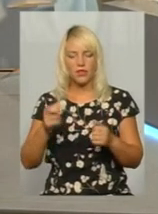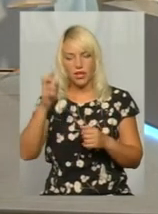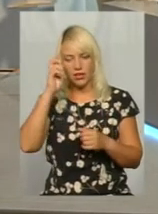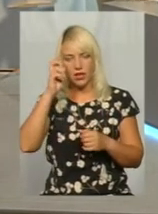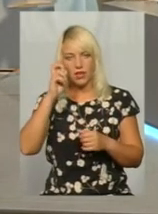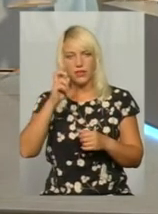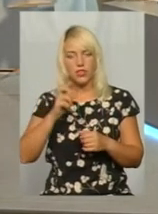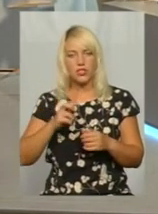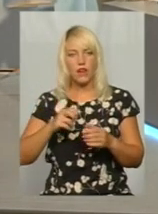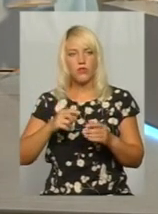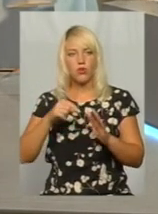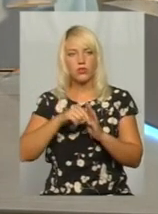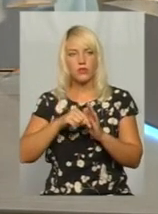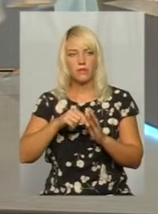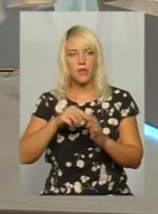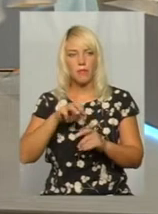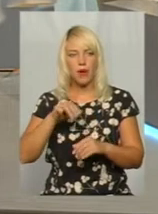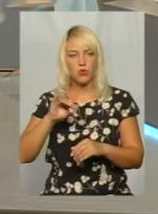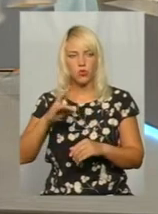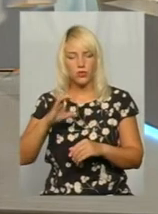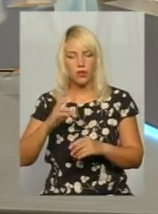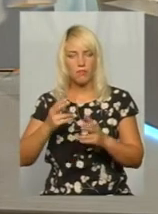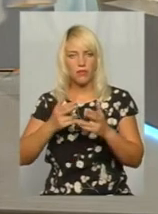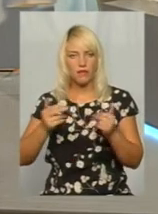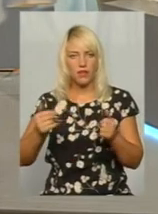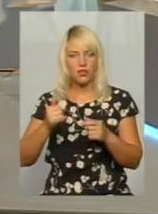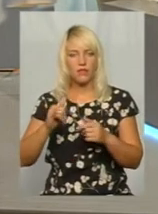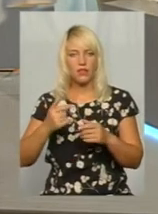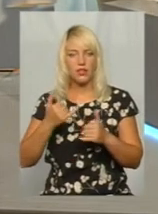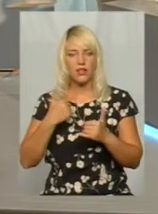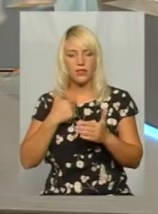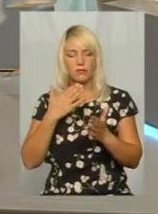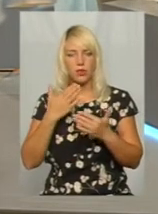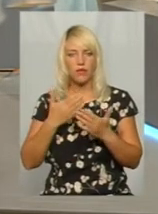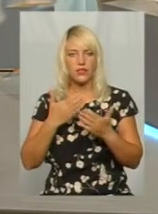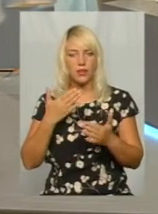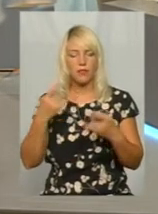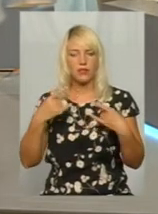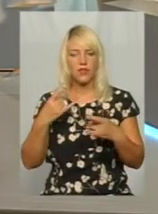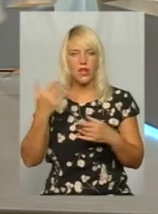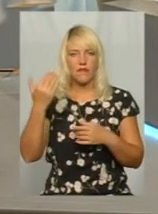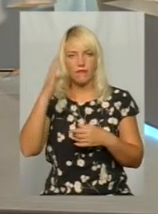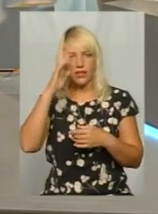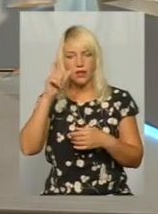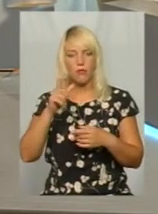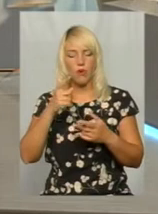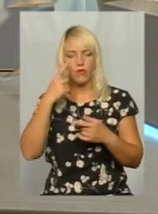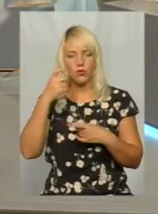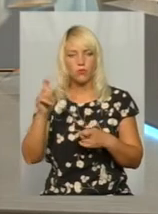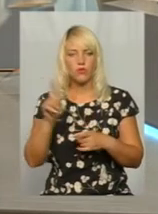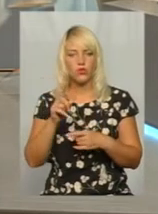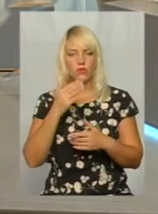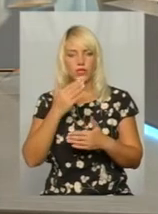місцевих автодоріг Сергій Матус. Із ним я спілкувалася буквально перед ефіром, і він повідомив, що до управління Укртрансбезпеки він